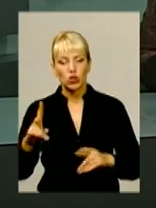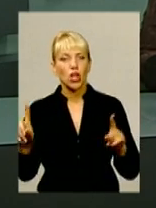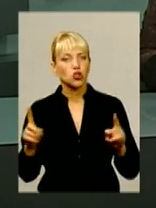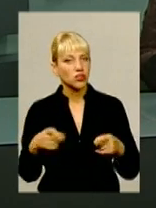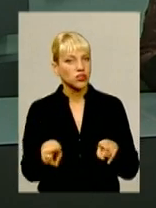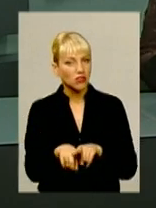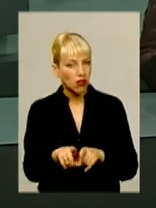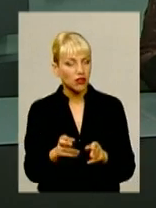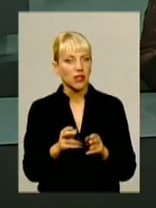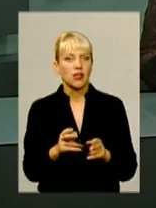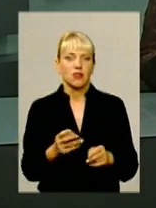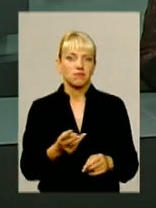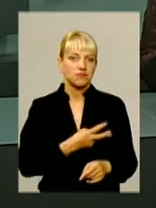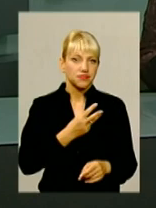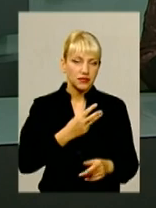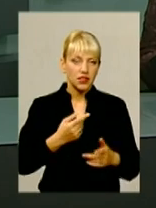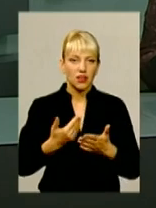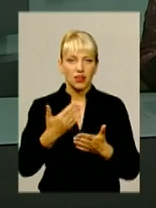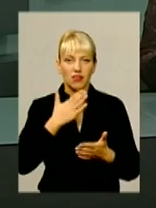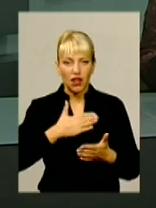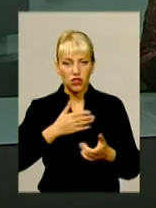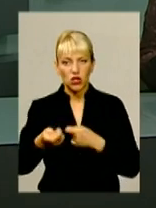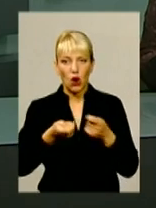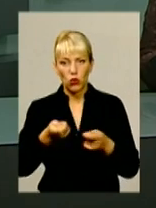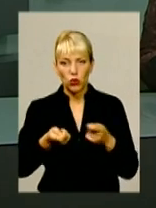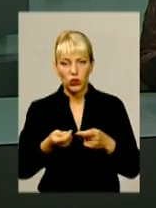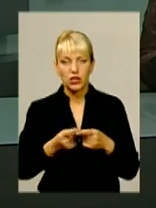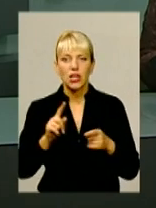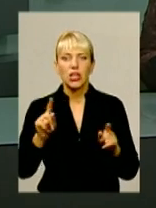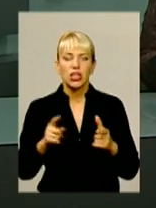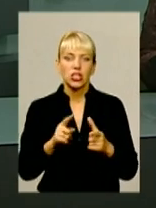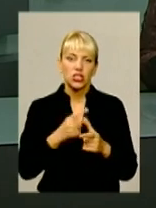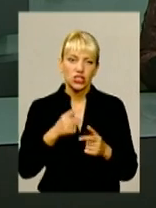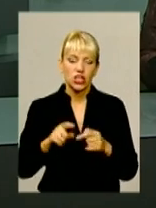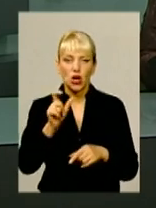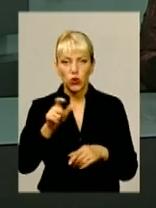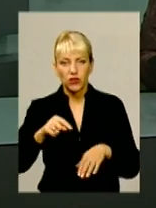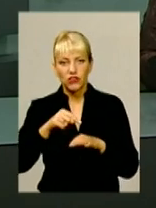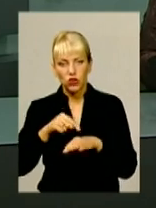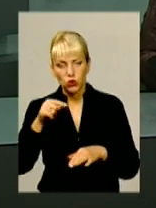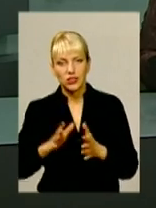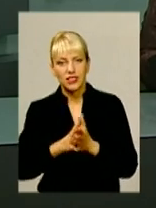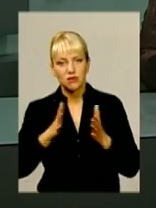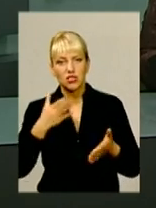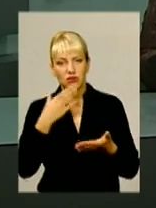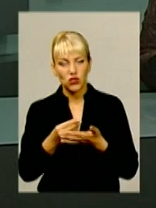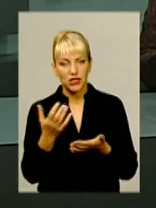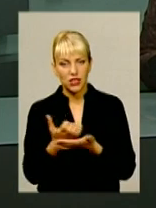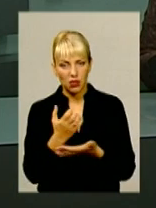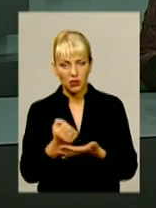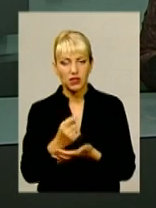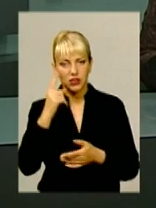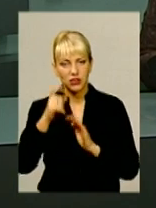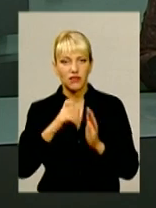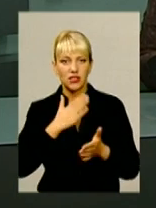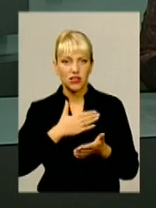урядовців? І чи подальше державницькі рішення щодо реформування дозволять відчути подолянам збільшення власних статків, дізнавалася